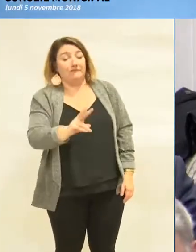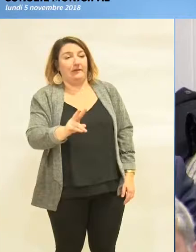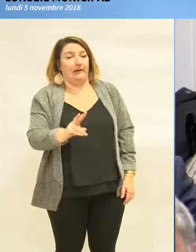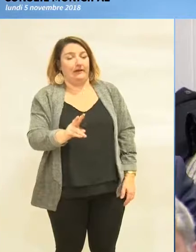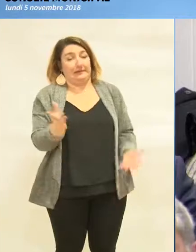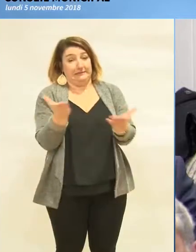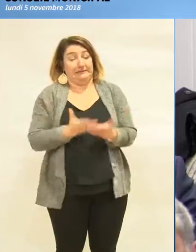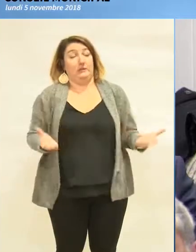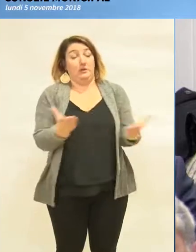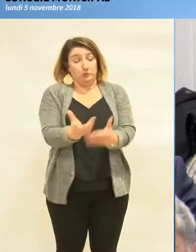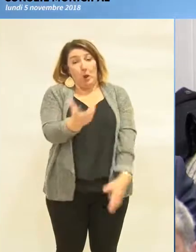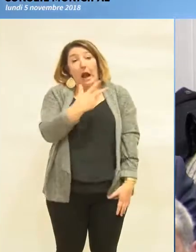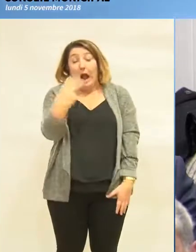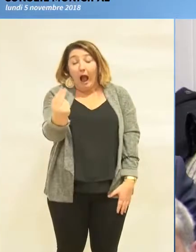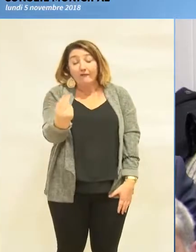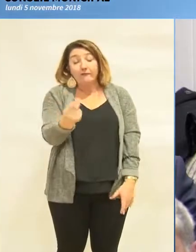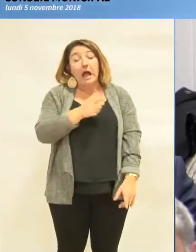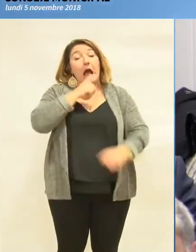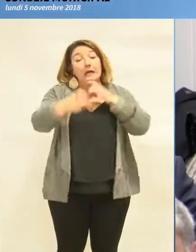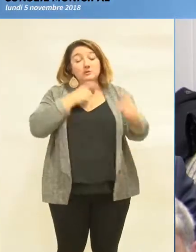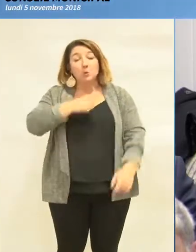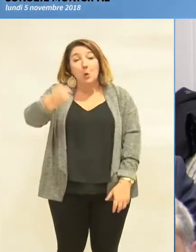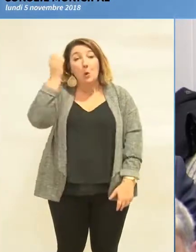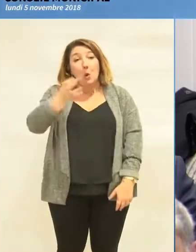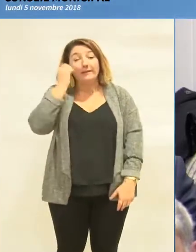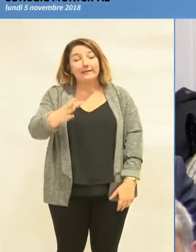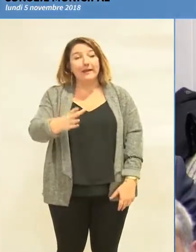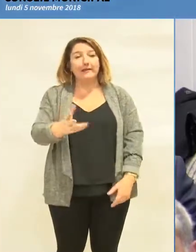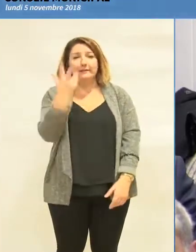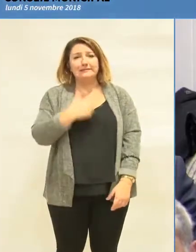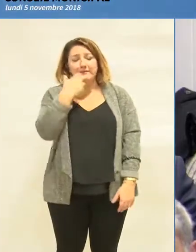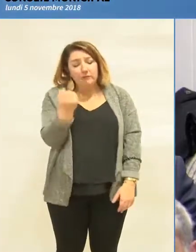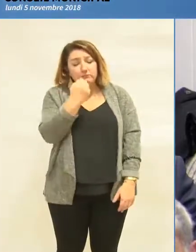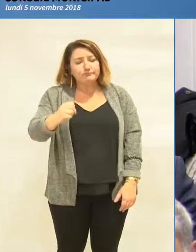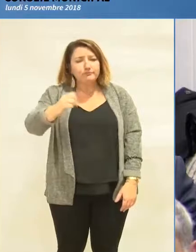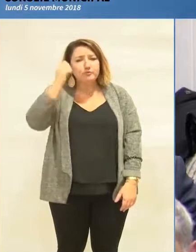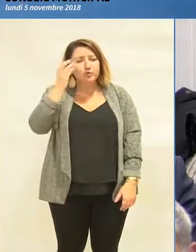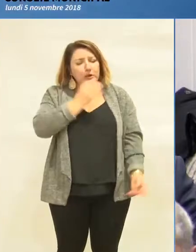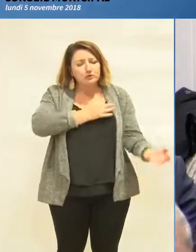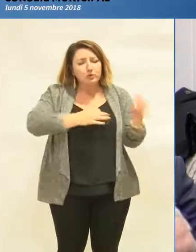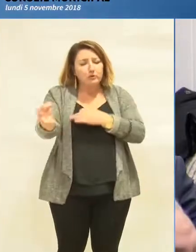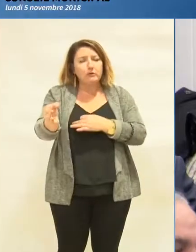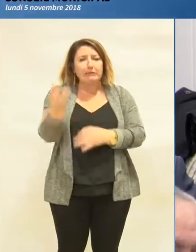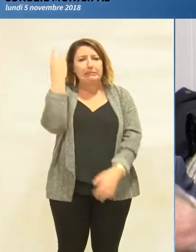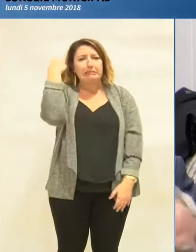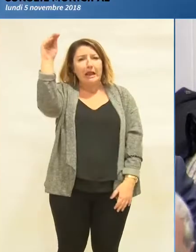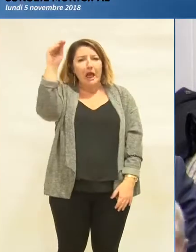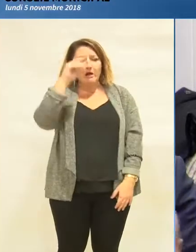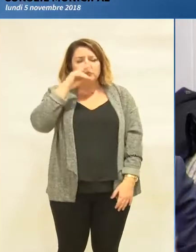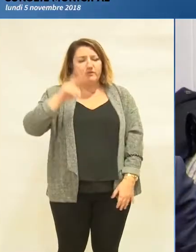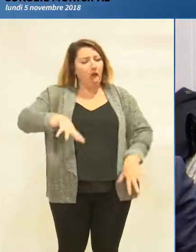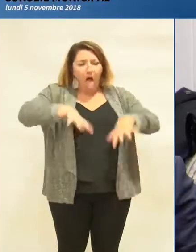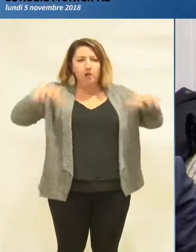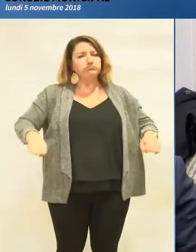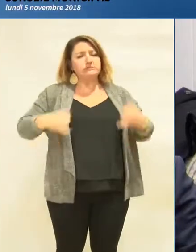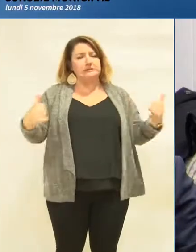Agression presque quotidienne, incivilité récurrente. La délinquance a pris le pouvoir